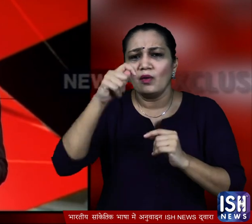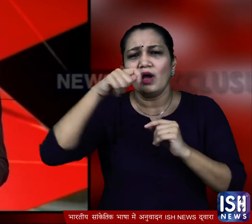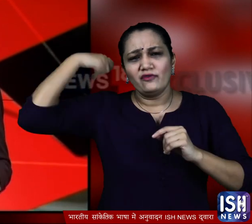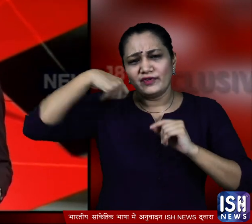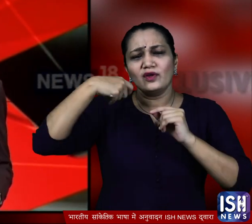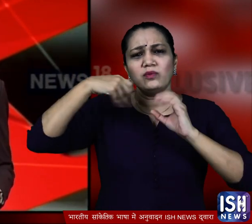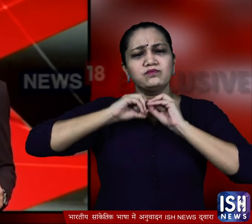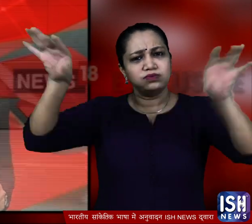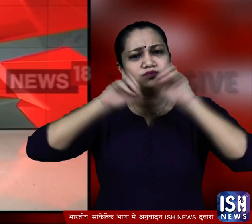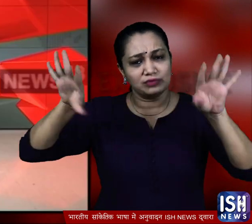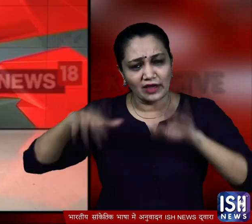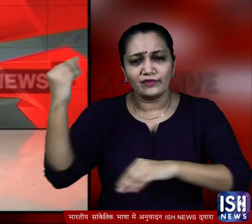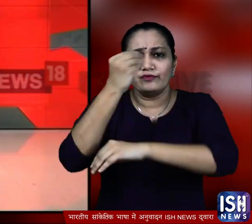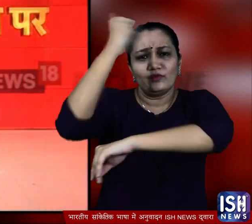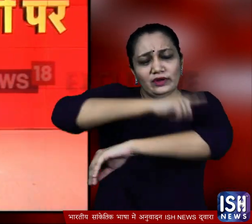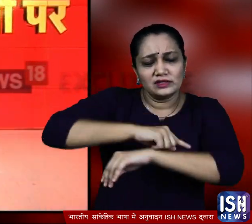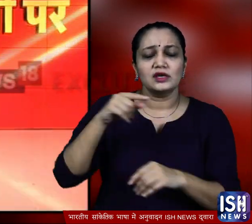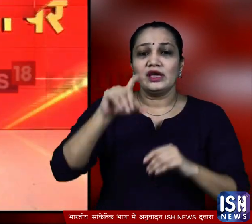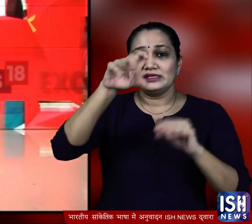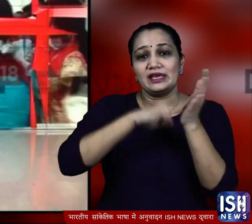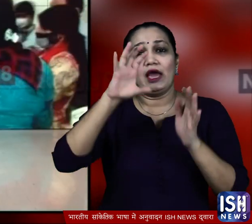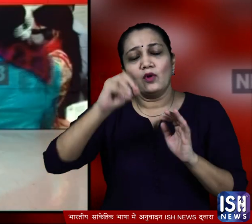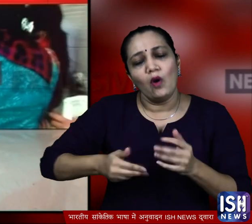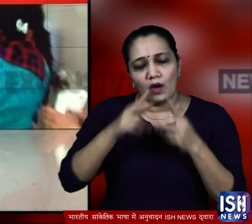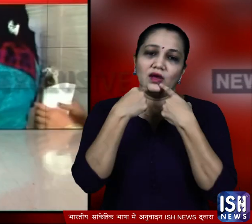वारल हो रहे एक वीडियो पर चीफ मेडिकल आफिसर